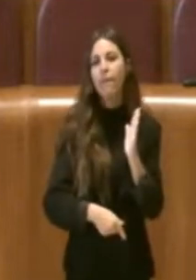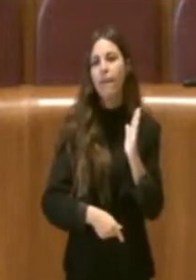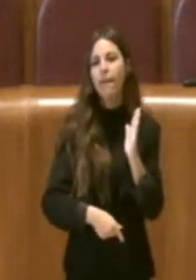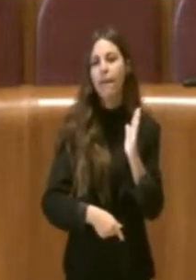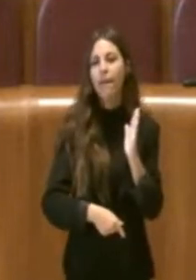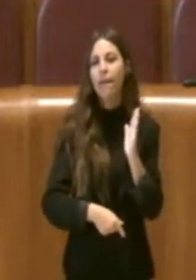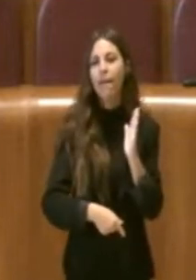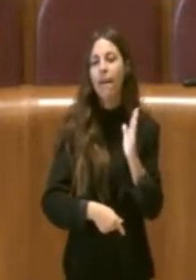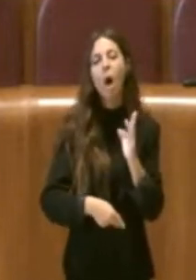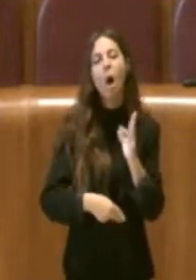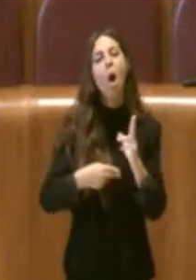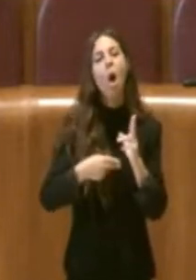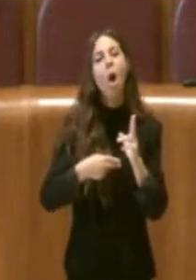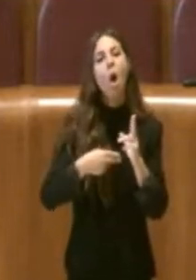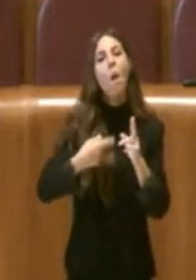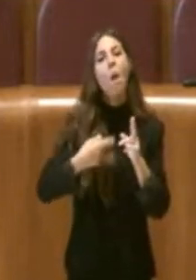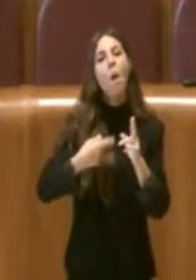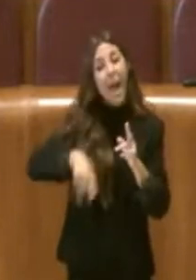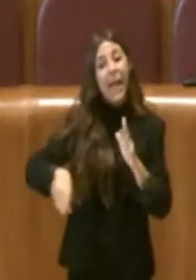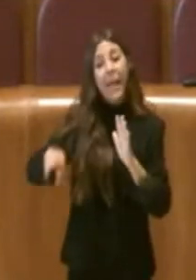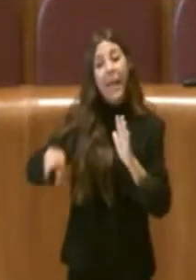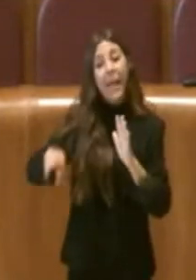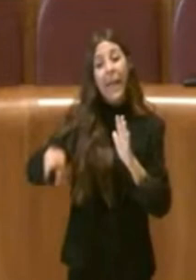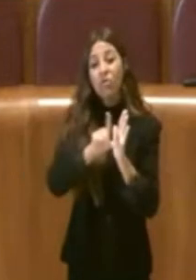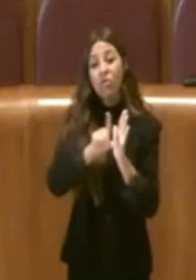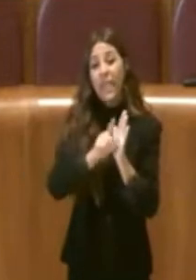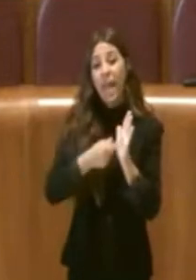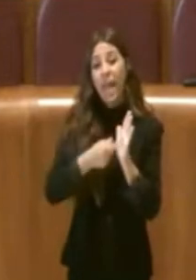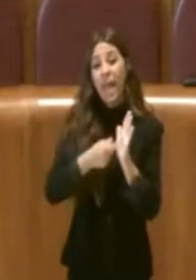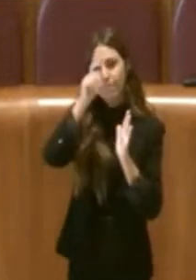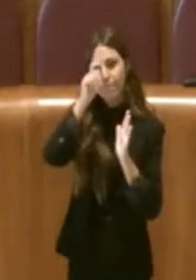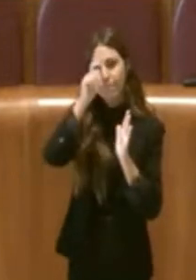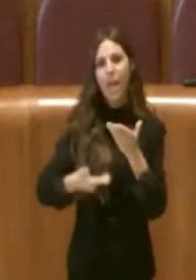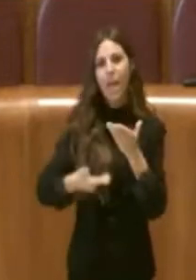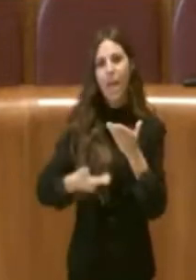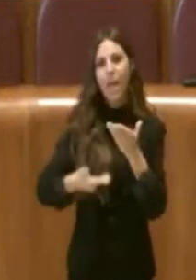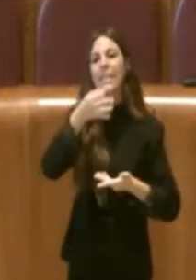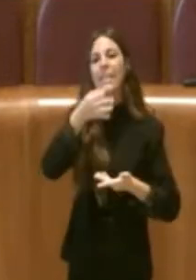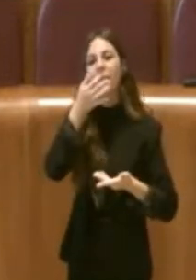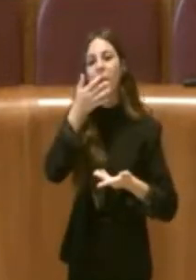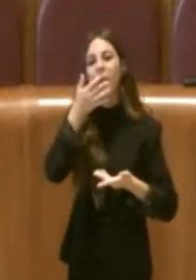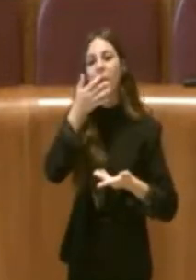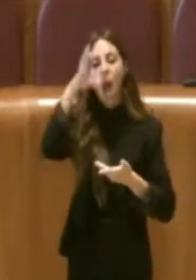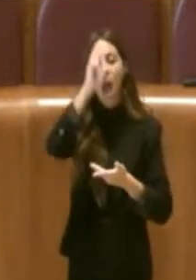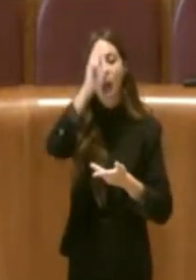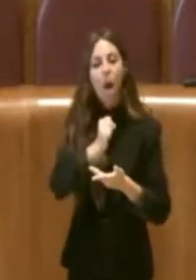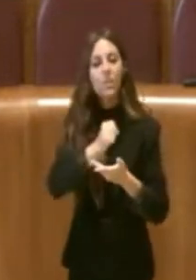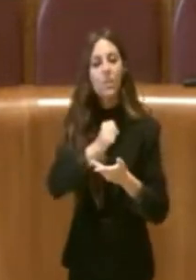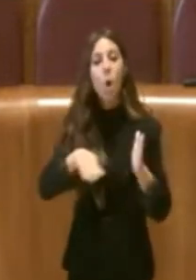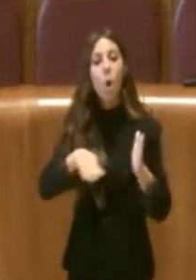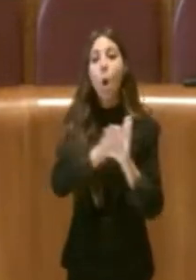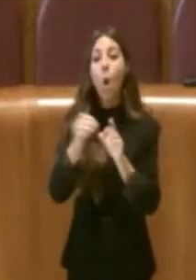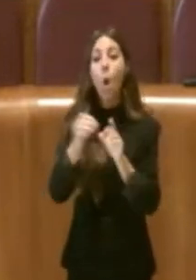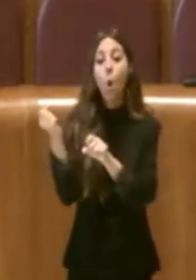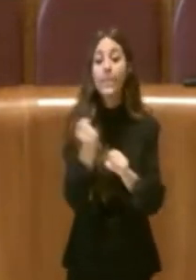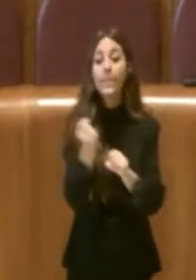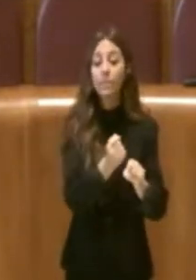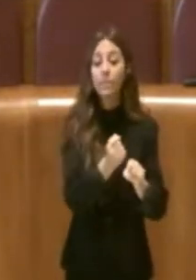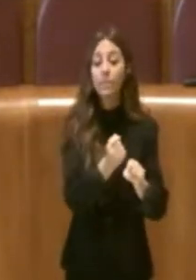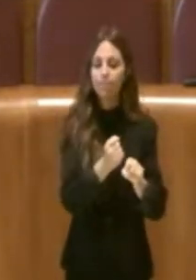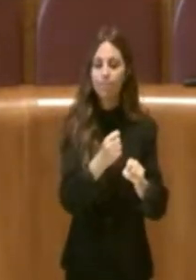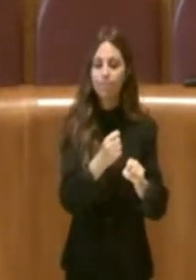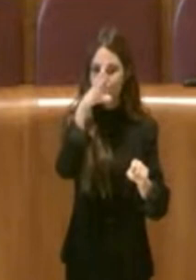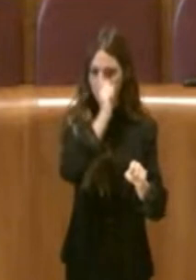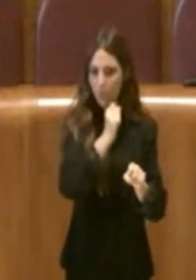potestà legislativa e quindi di conseguenza individuare a livello costituzionale quindi anche con una